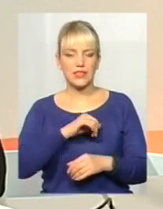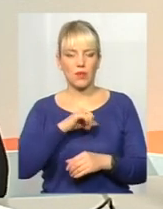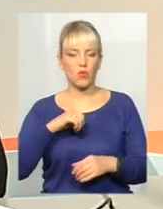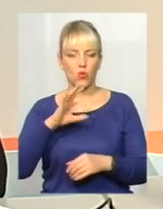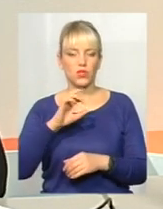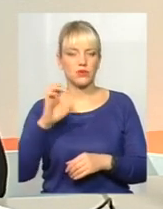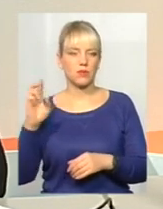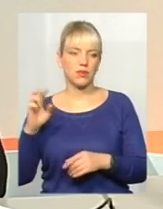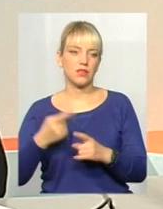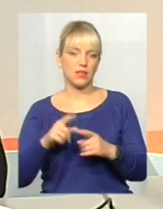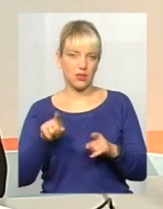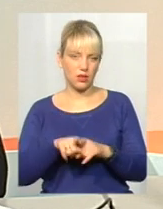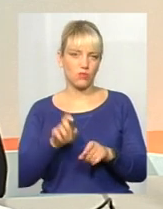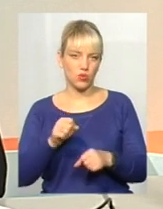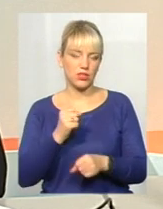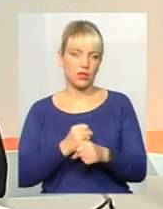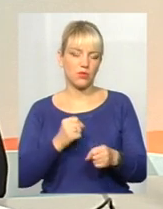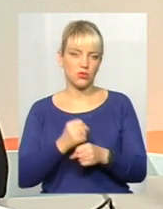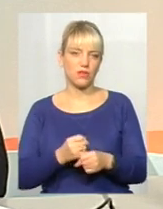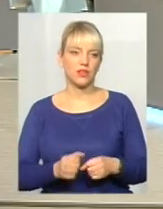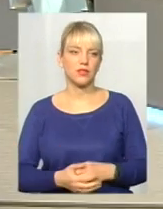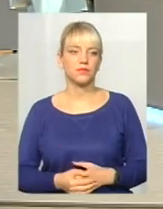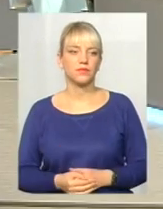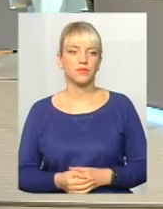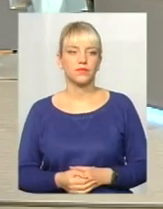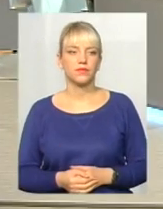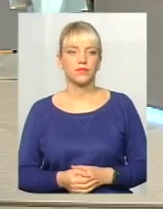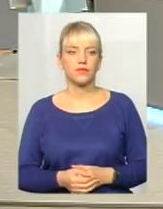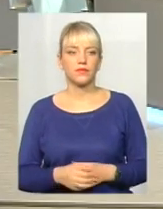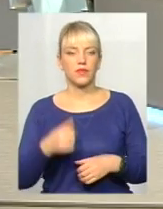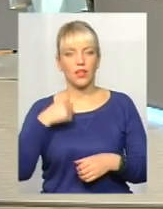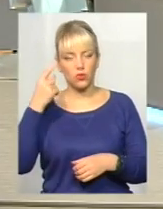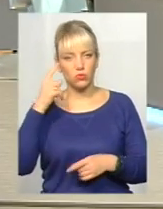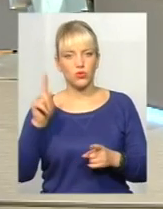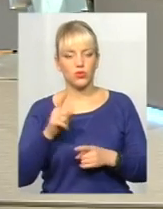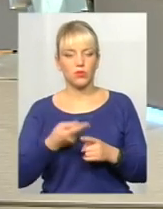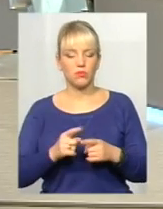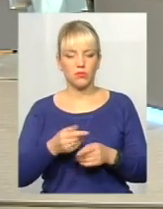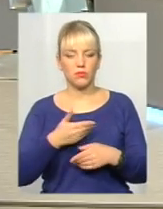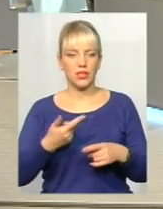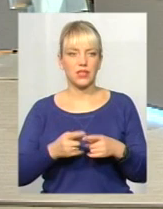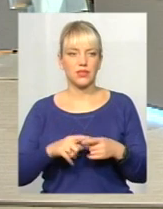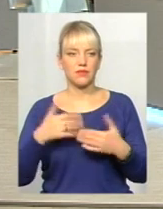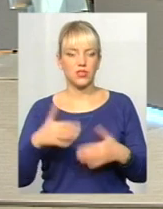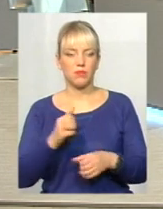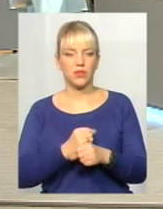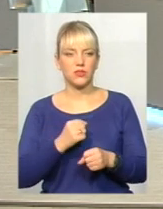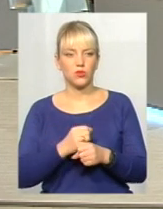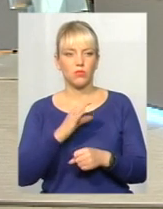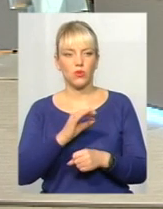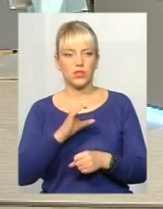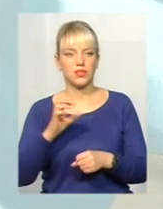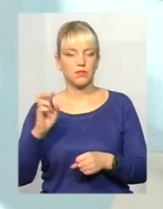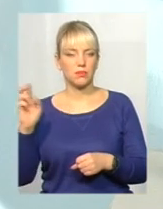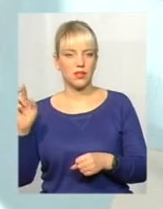І так воно запрацює. Паніна? Я думаю, що ми вже над цим працюємо. І ОСББ, ми ще